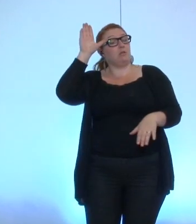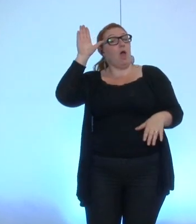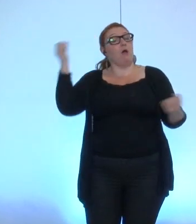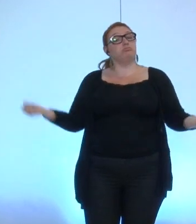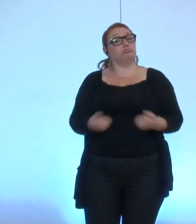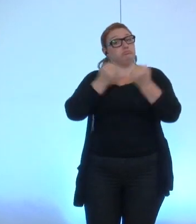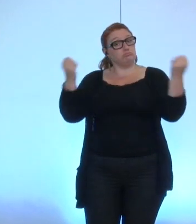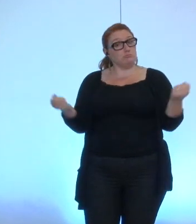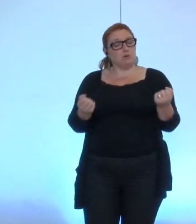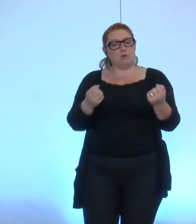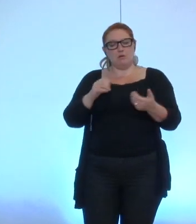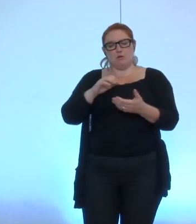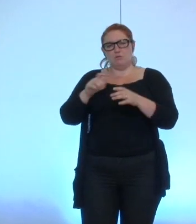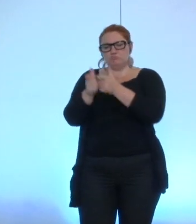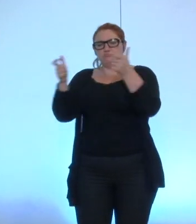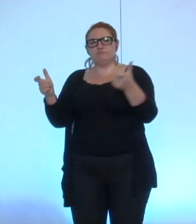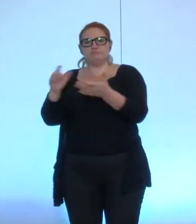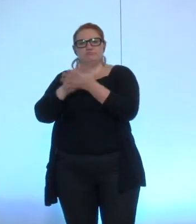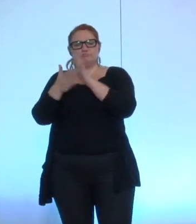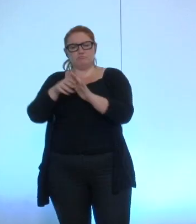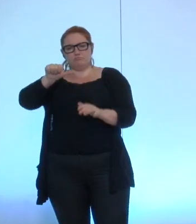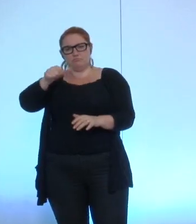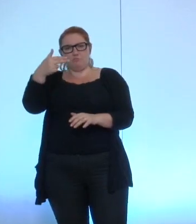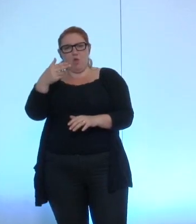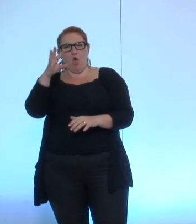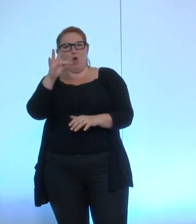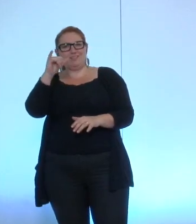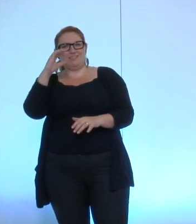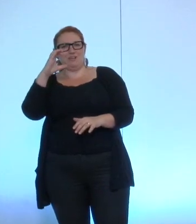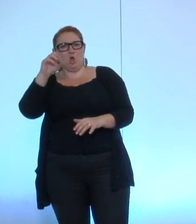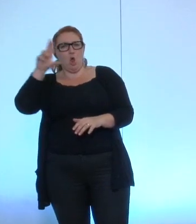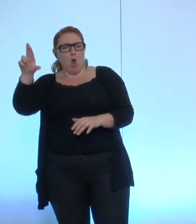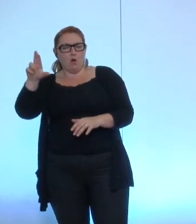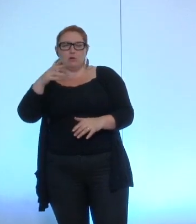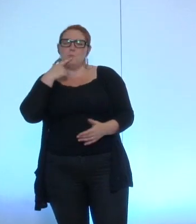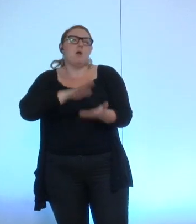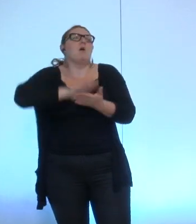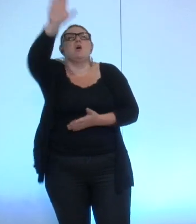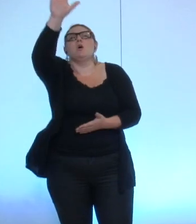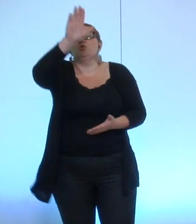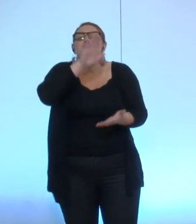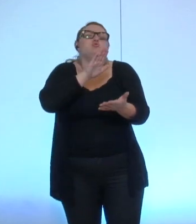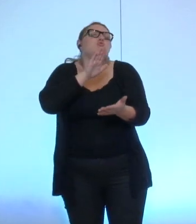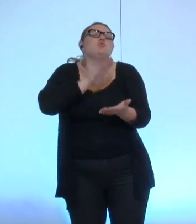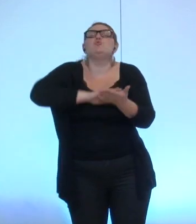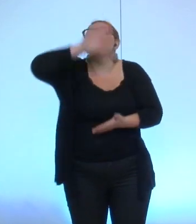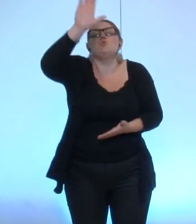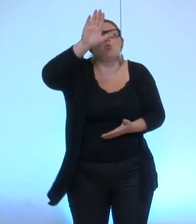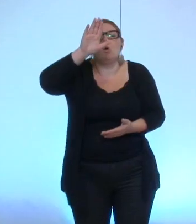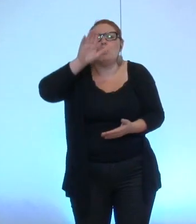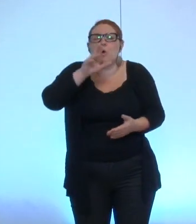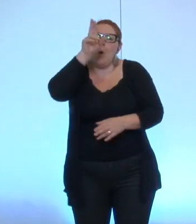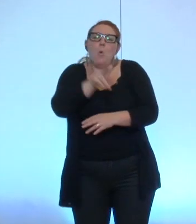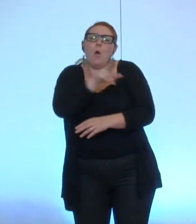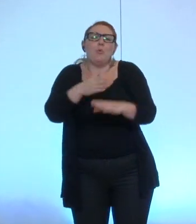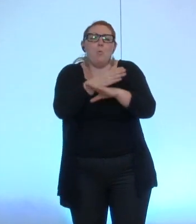l'organisation Anticor et qu'il avait juré, croix de bois, croix de fer, de respecter sur les questions de transparence, de droit de l